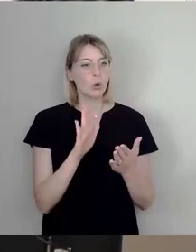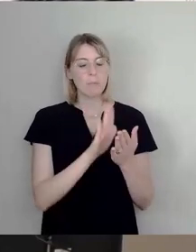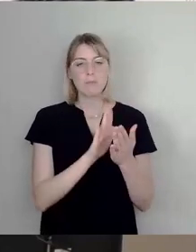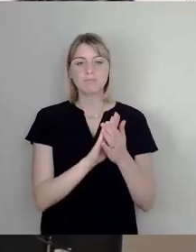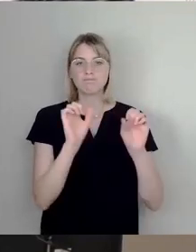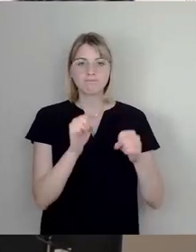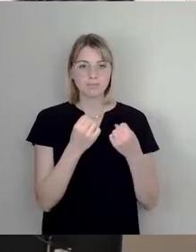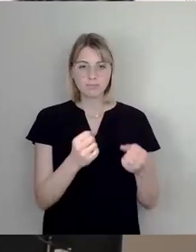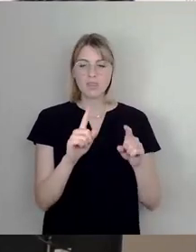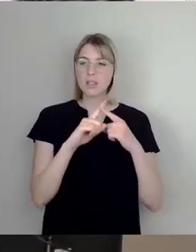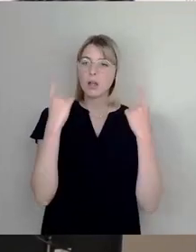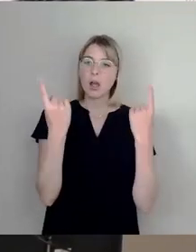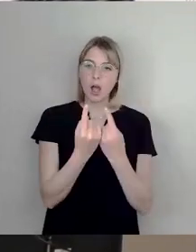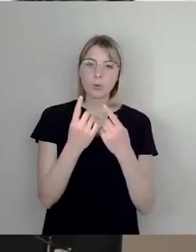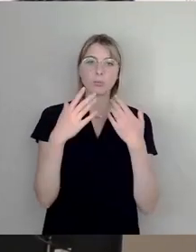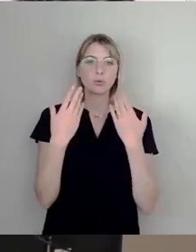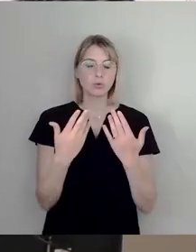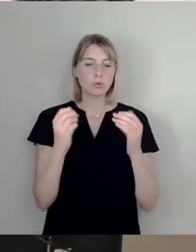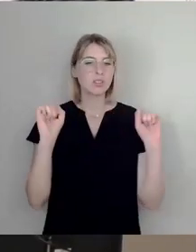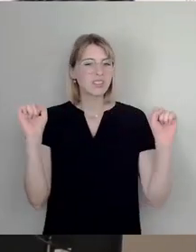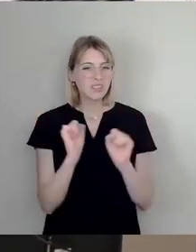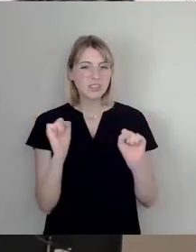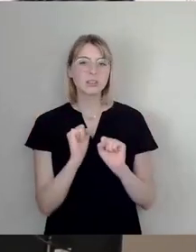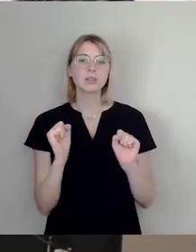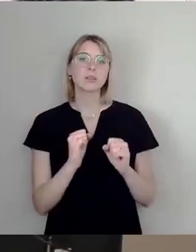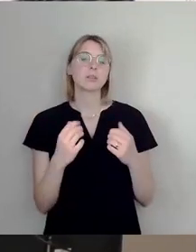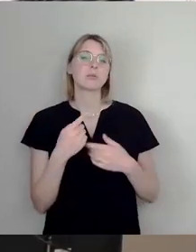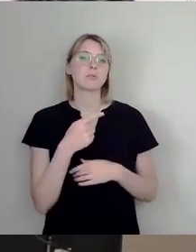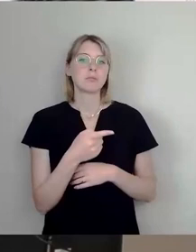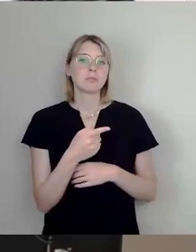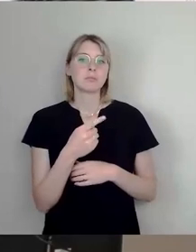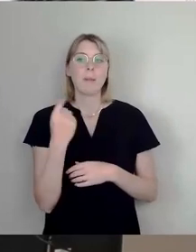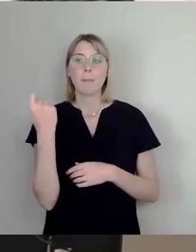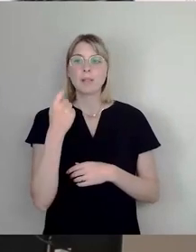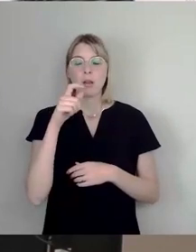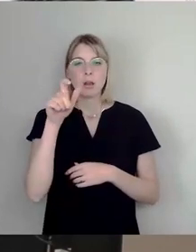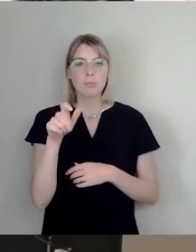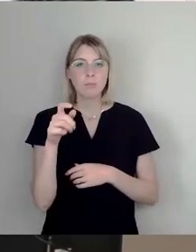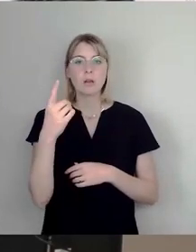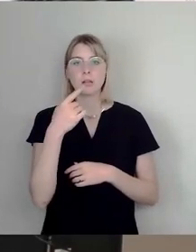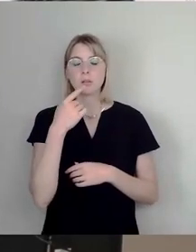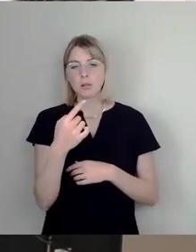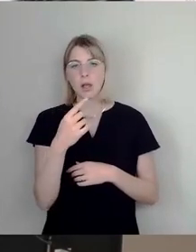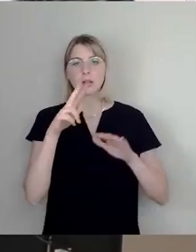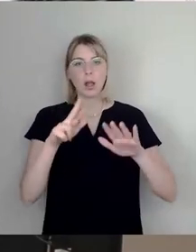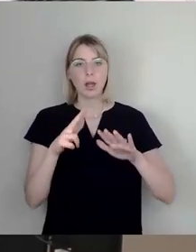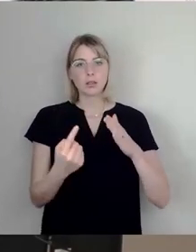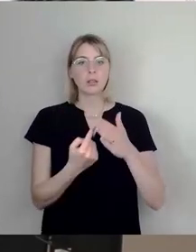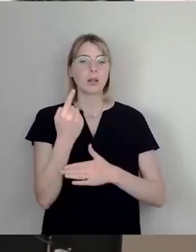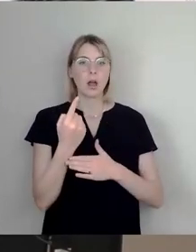wo gehalten werden kann. Der Betreiber sagt eindeutig, 18 Grad kann er nicht zusichern.